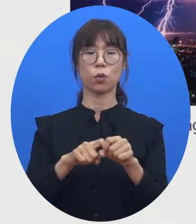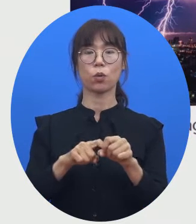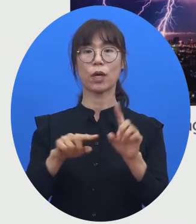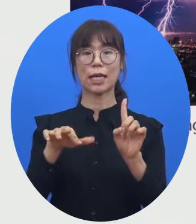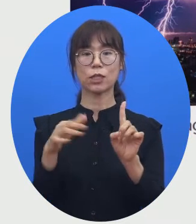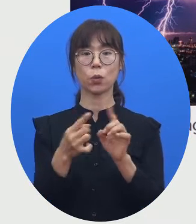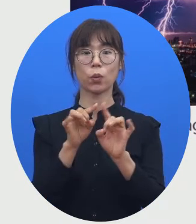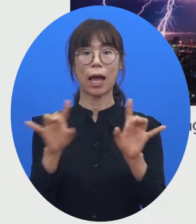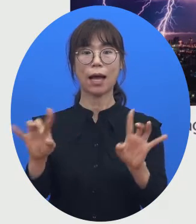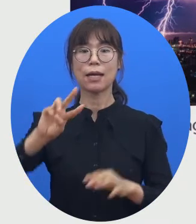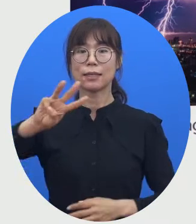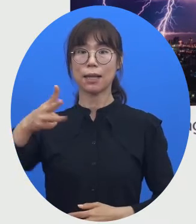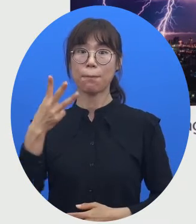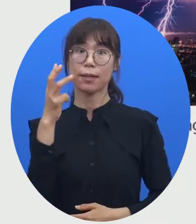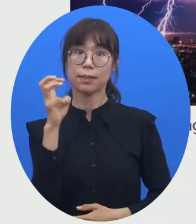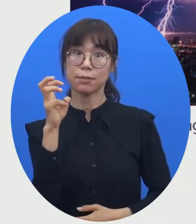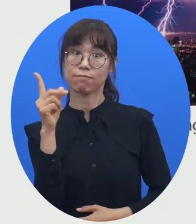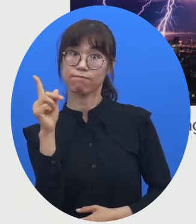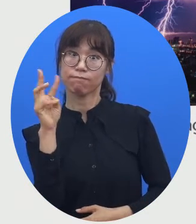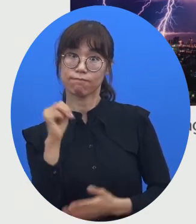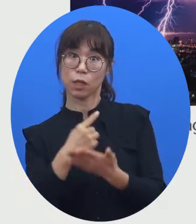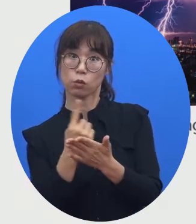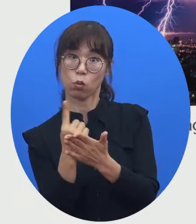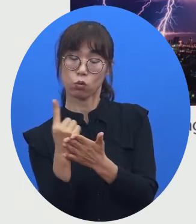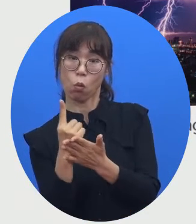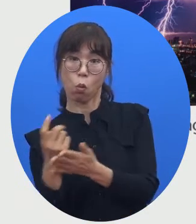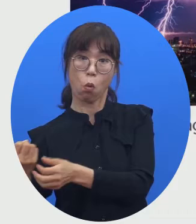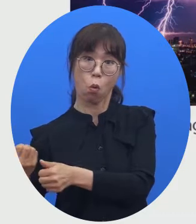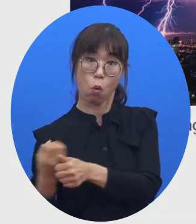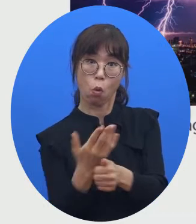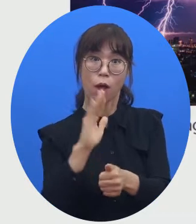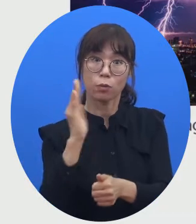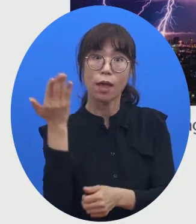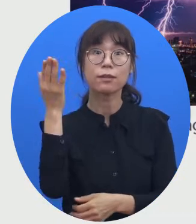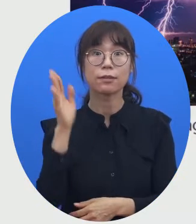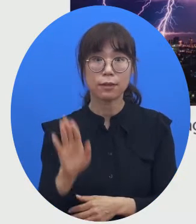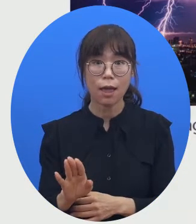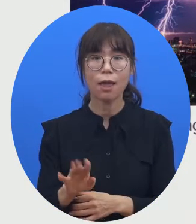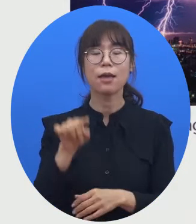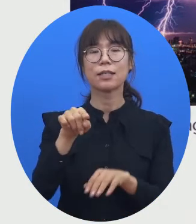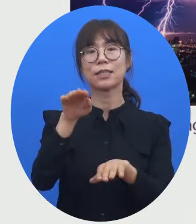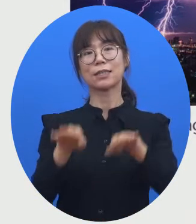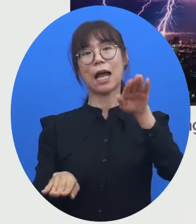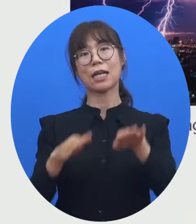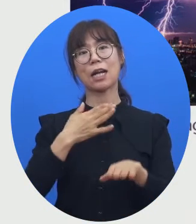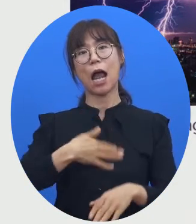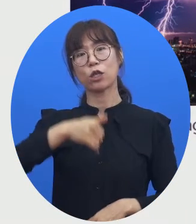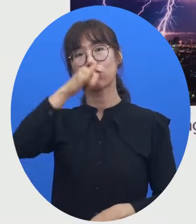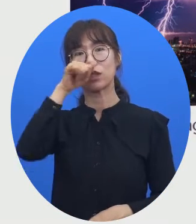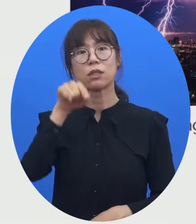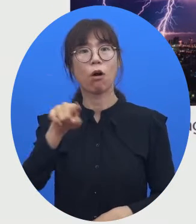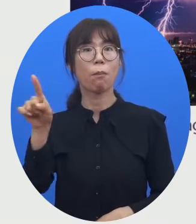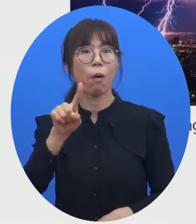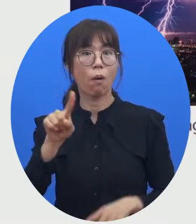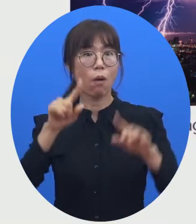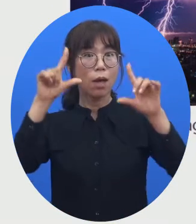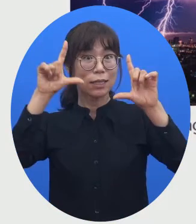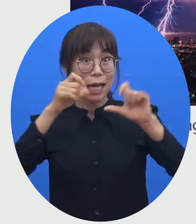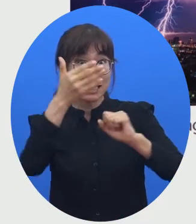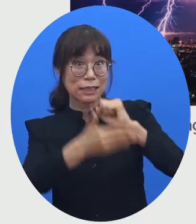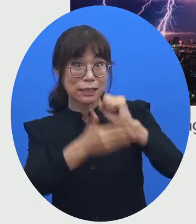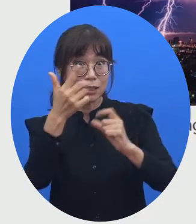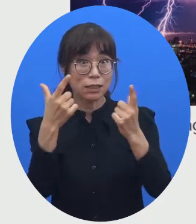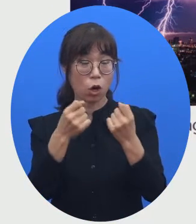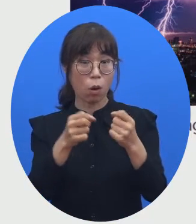330미터 퍼 세크의 속도로 전파가 되는데요. 그 차이를 우리가 알 수 있는 것이 사진상에서 보여지는